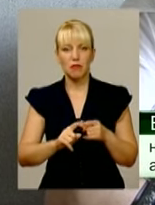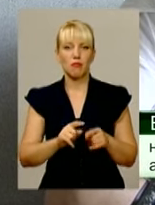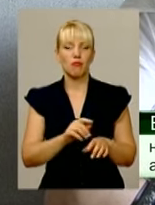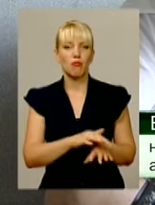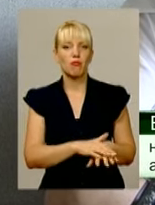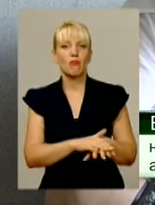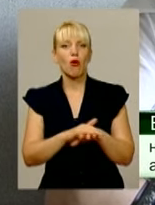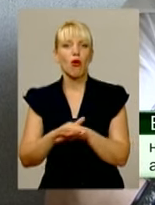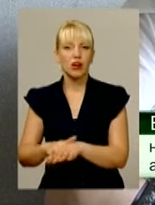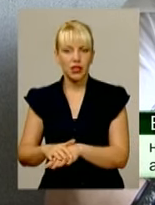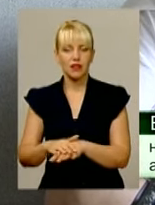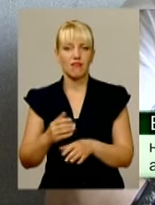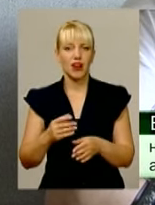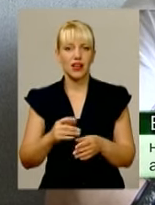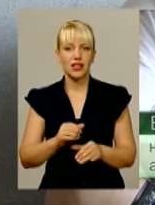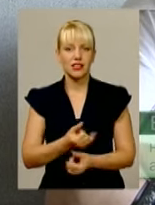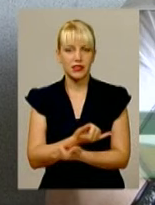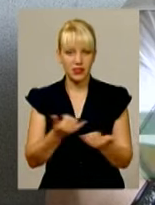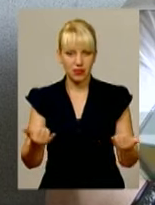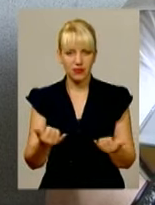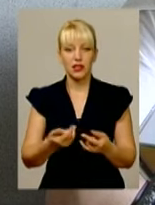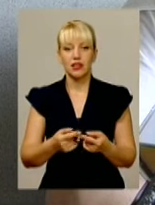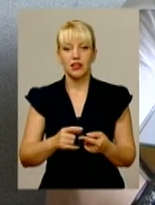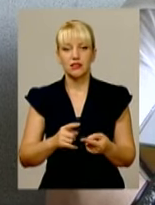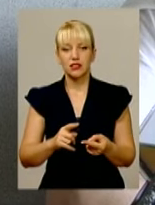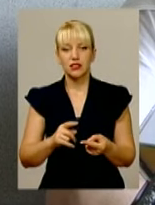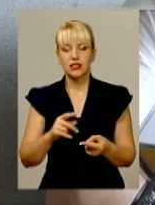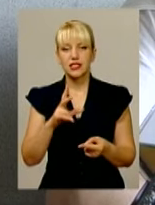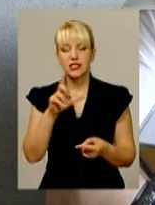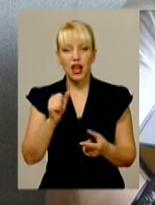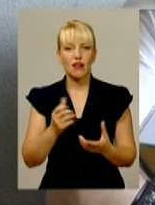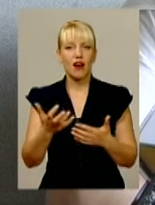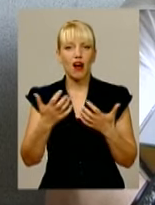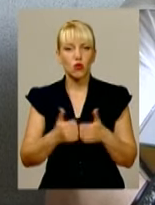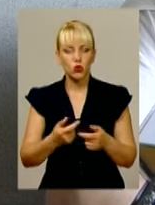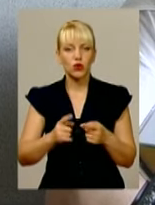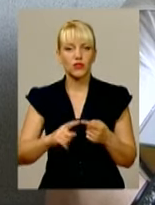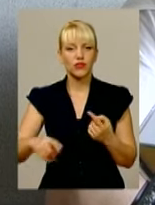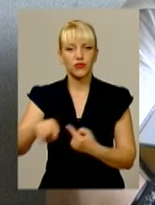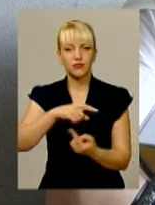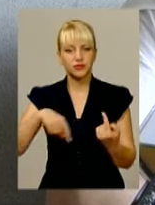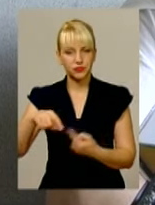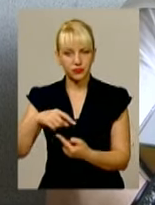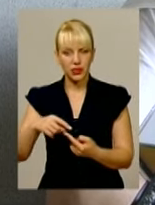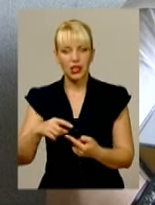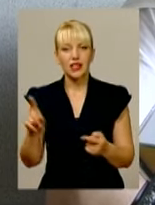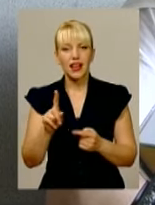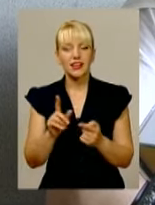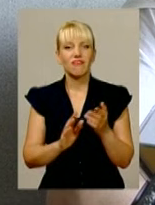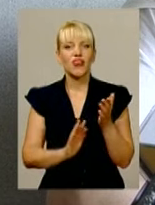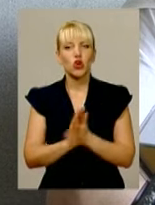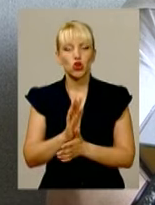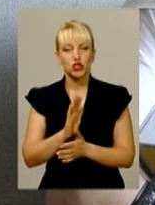покривається за рахунок валового збору, який вирощує саме населення.